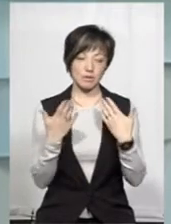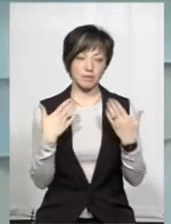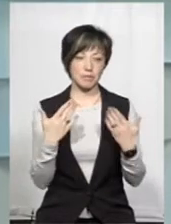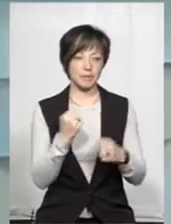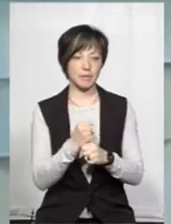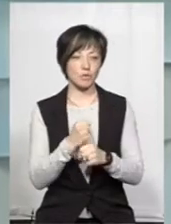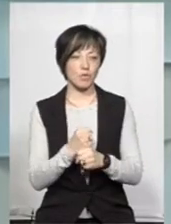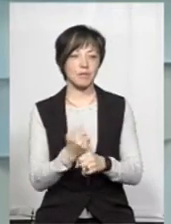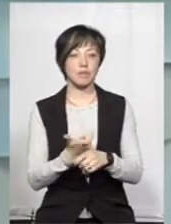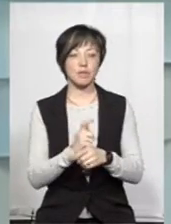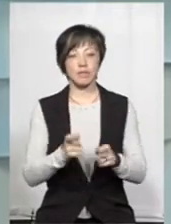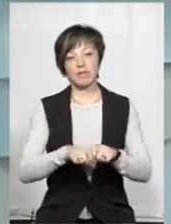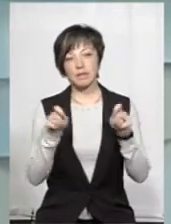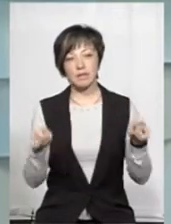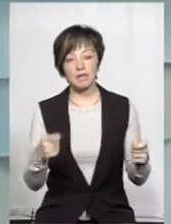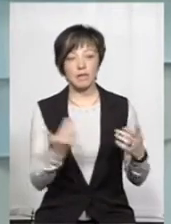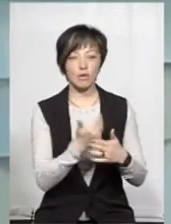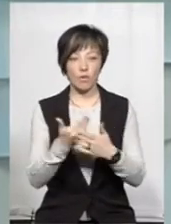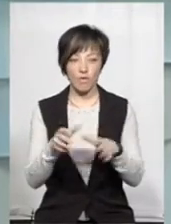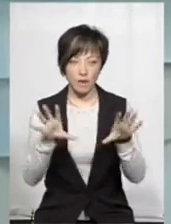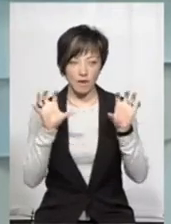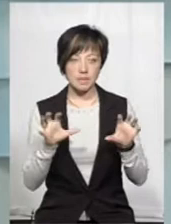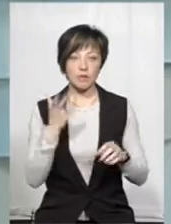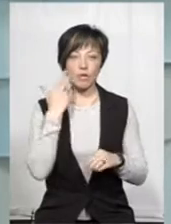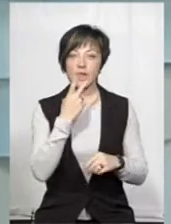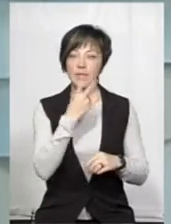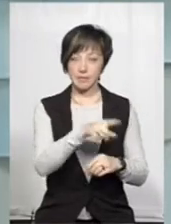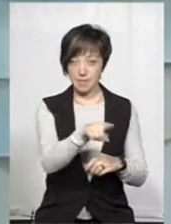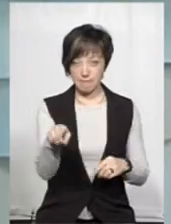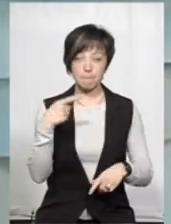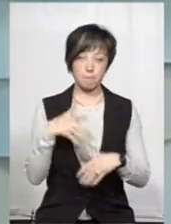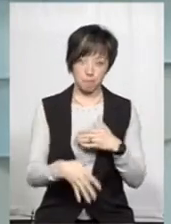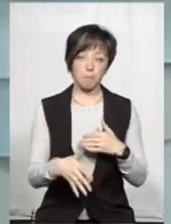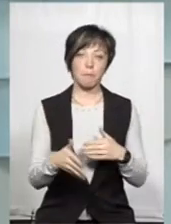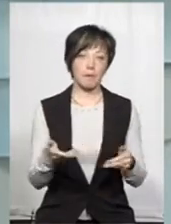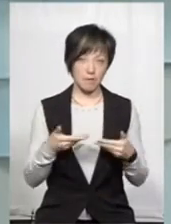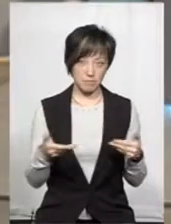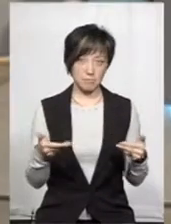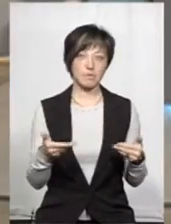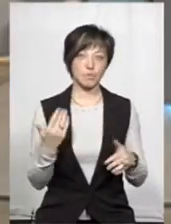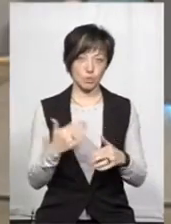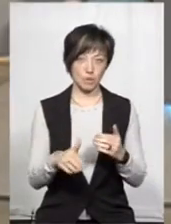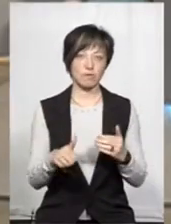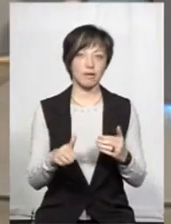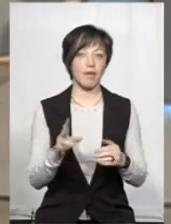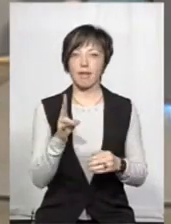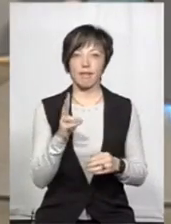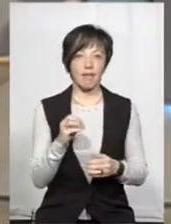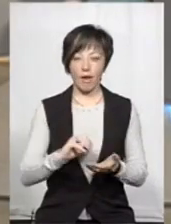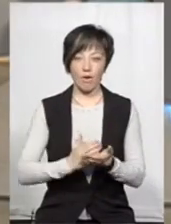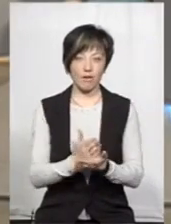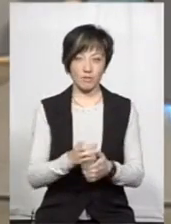працювати, вони більш відкриті до інновацій, і коли дивишся на них, розумієш, що ми вже не